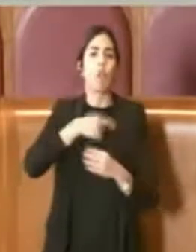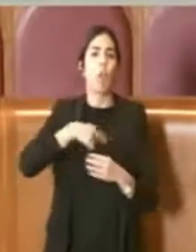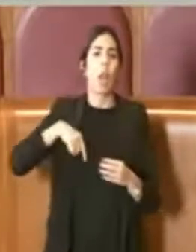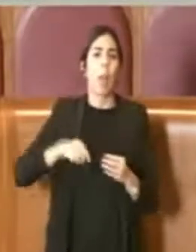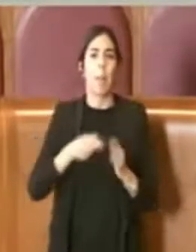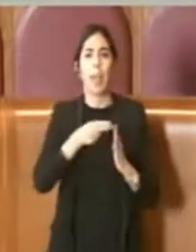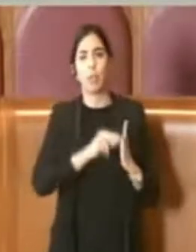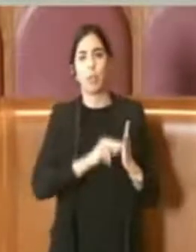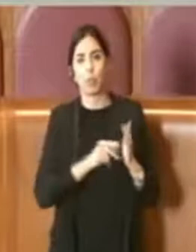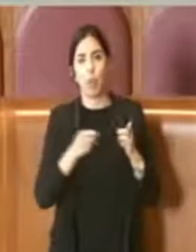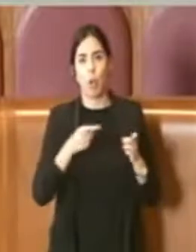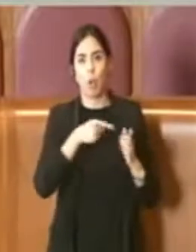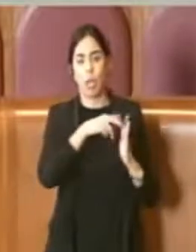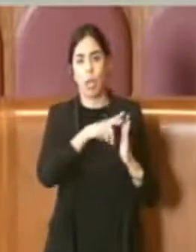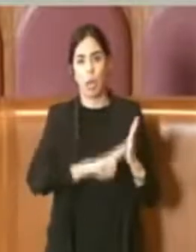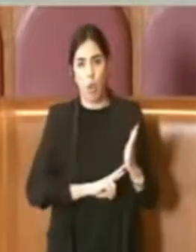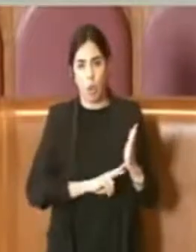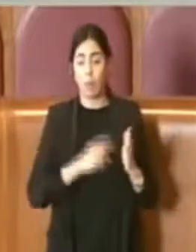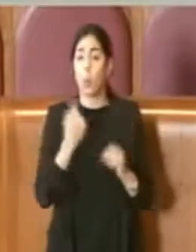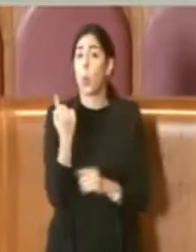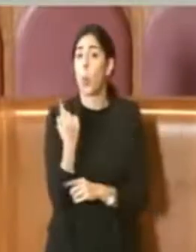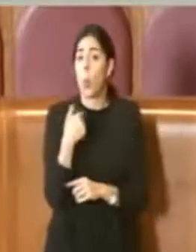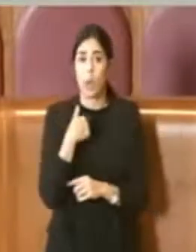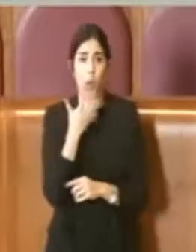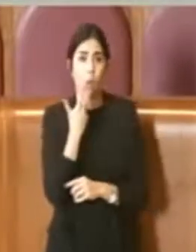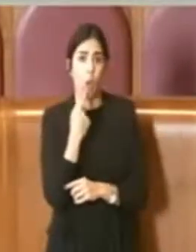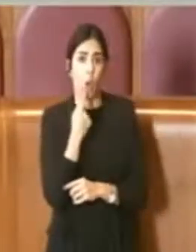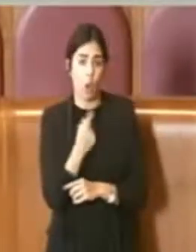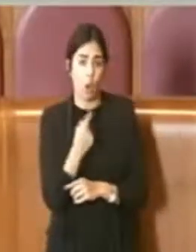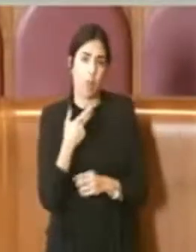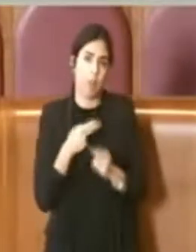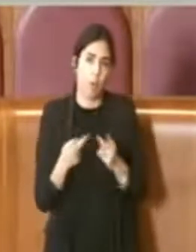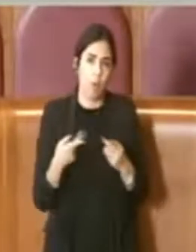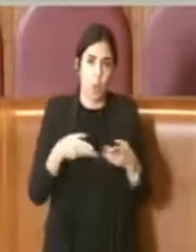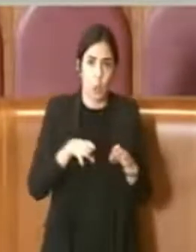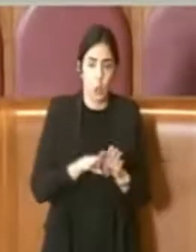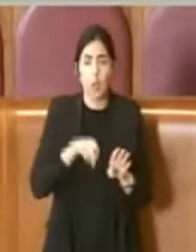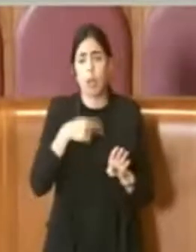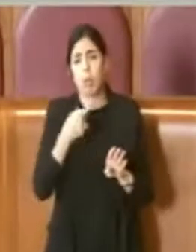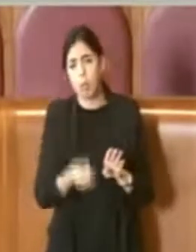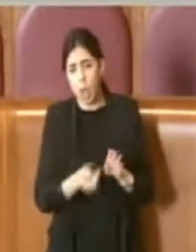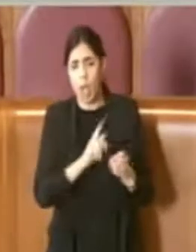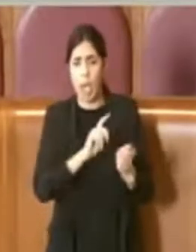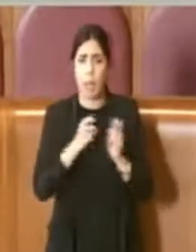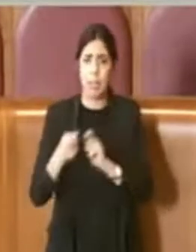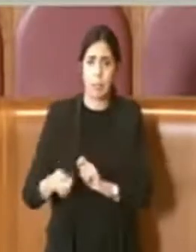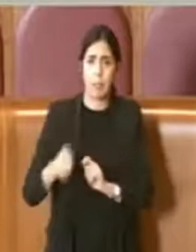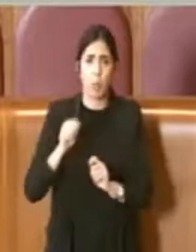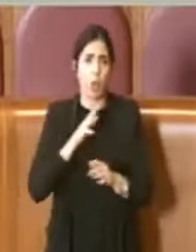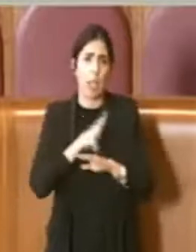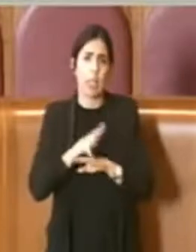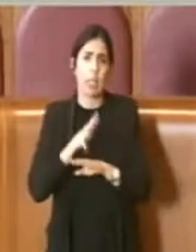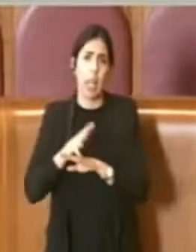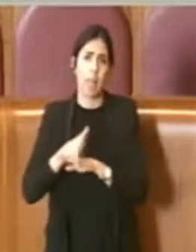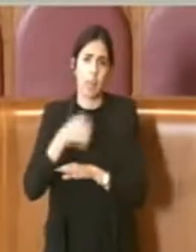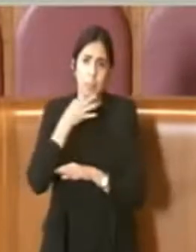dire, e cerco di andare anche in chiusura, e poi magari interveniamo nel merito dei singoli emendamenti.